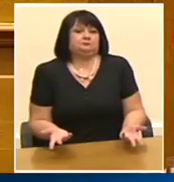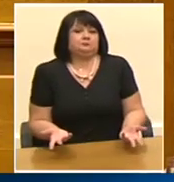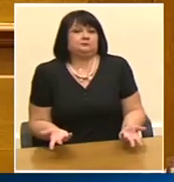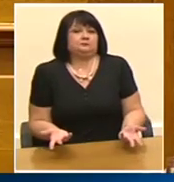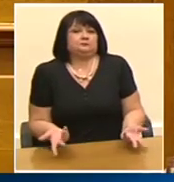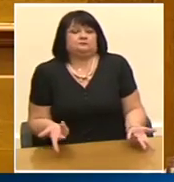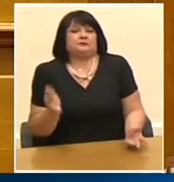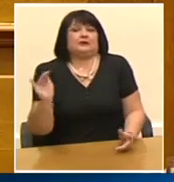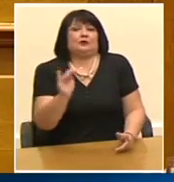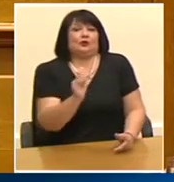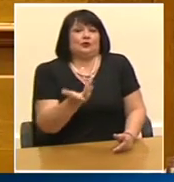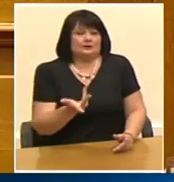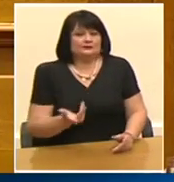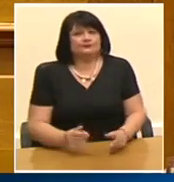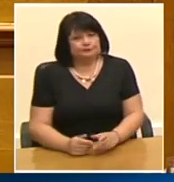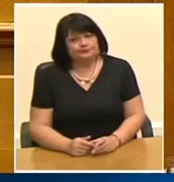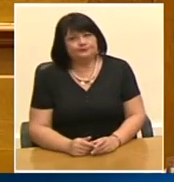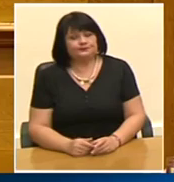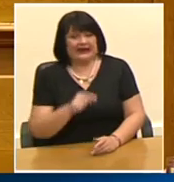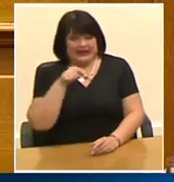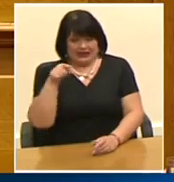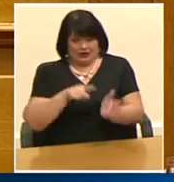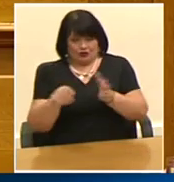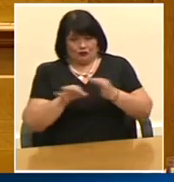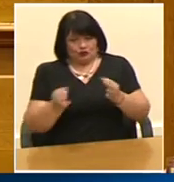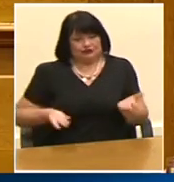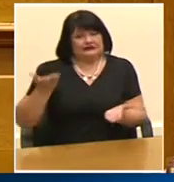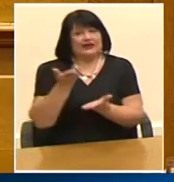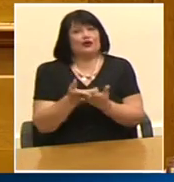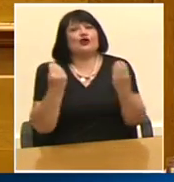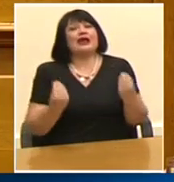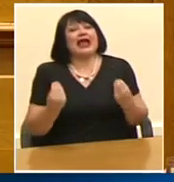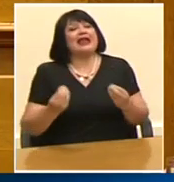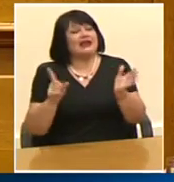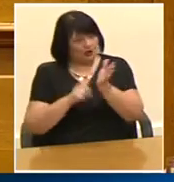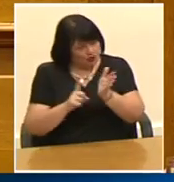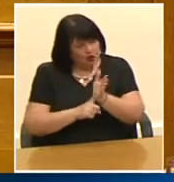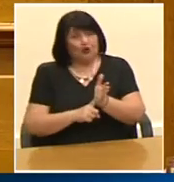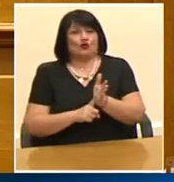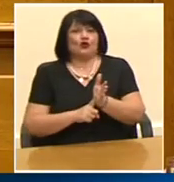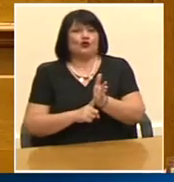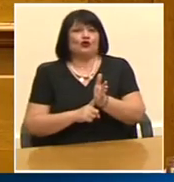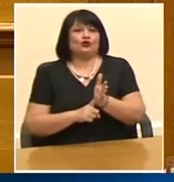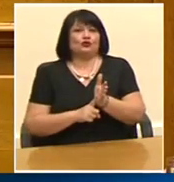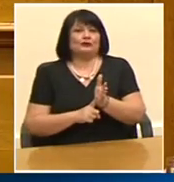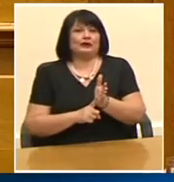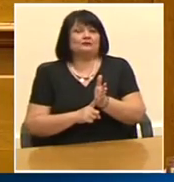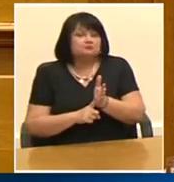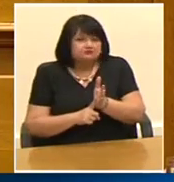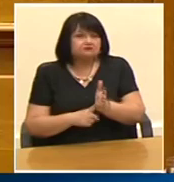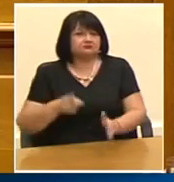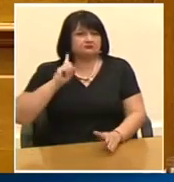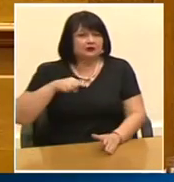γεγονός ότι εισηγείστε στο νομοσχέδιο και καλή νομοθέτηση και εσείς ο ίδιος την πρώτη νομοθέτηση καταστρατηγήσατε τη